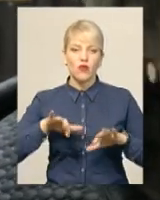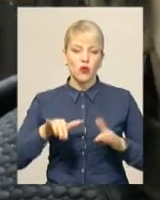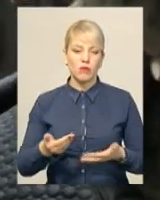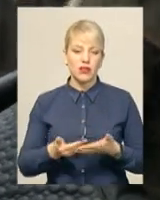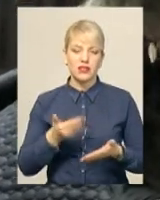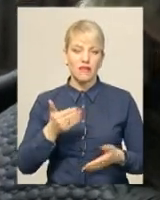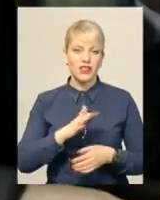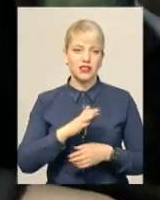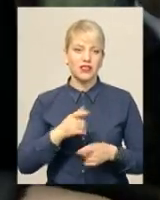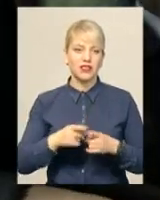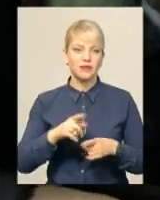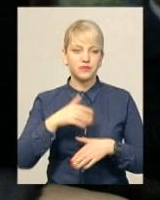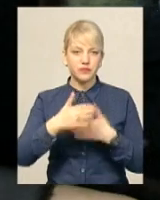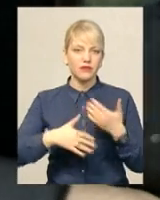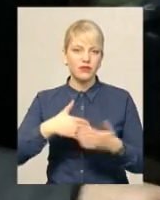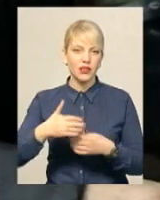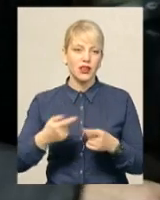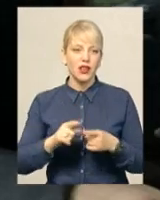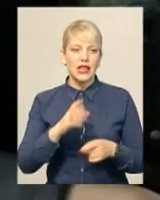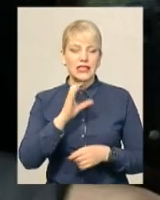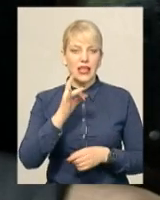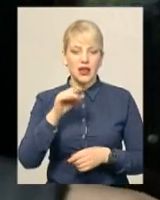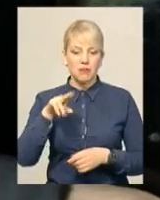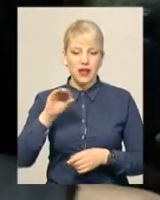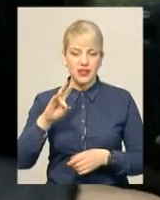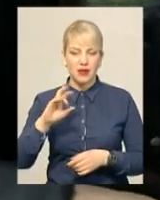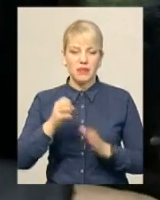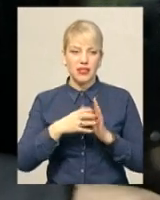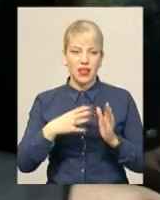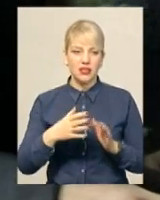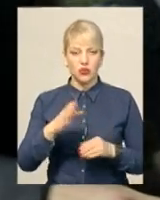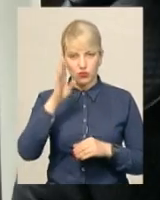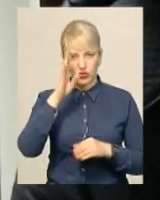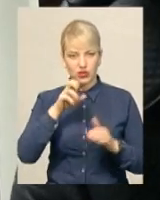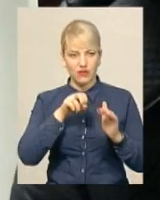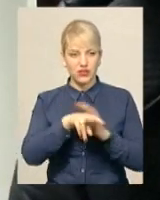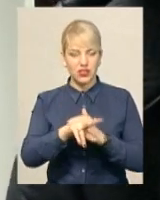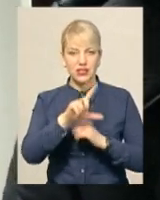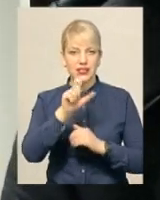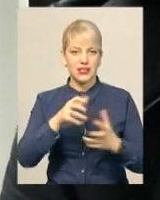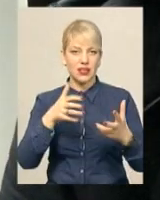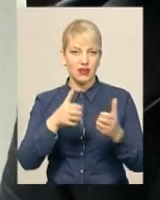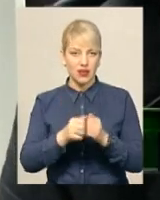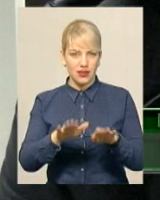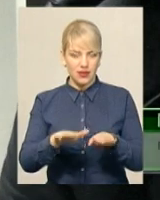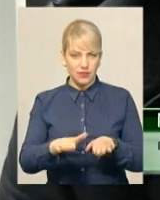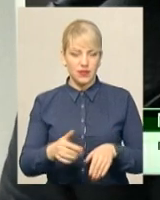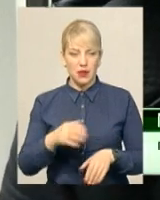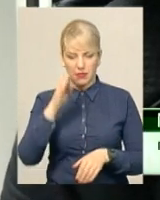Більше за все жінку обурює те, що Євген Неймак у серпні 15-го залишив місце ДТП. Батько під'їхав,